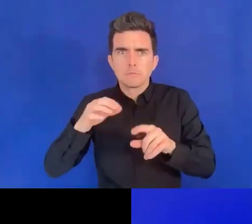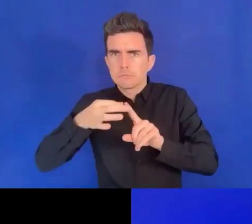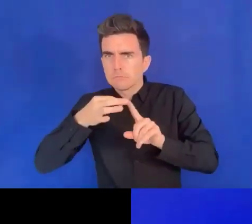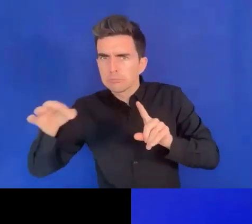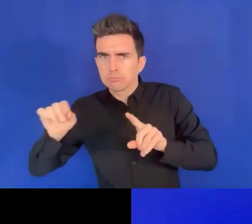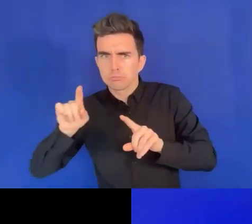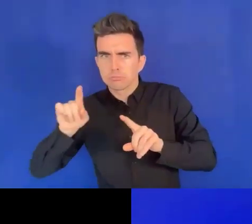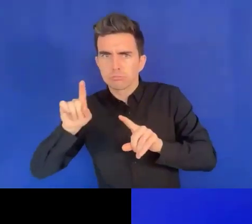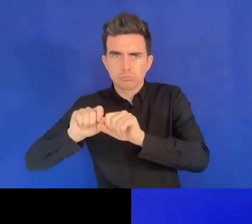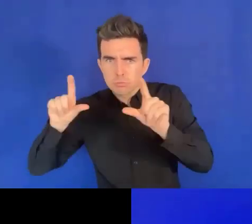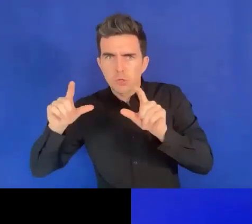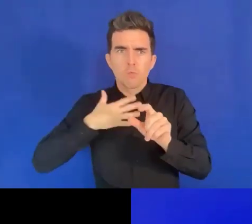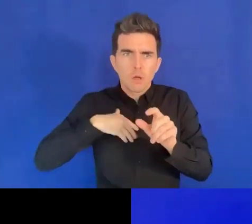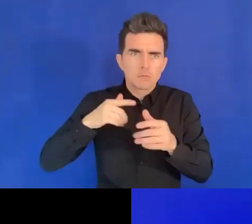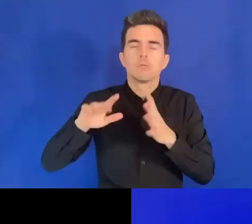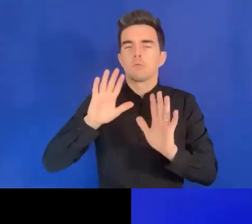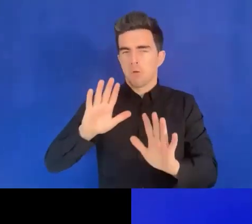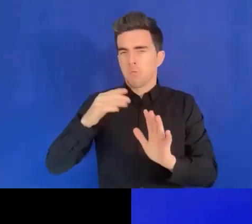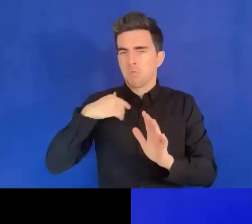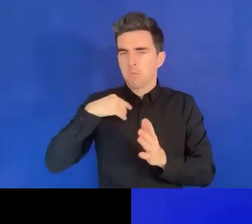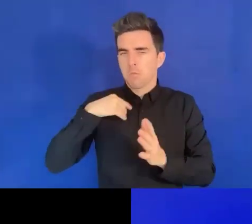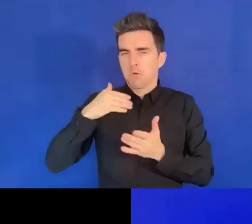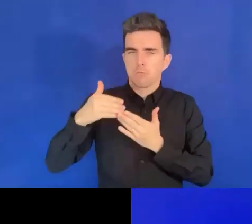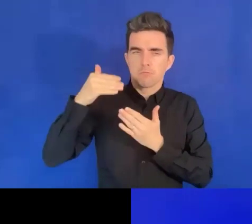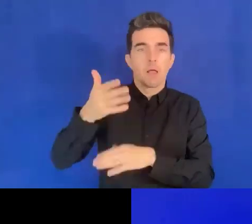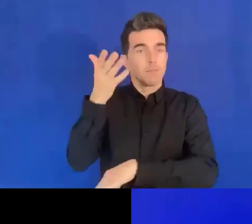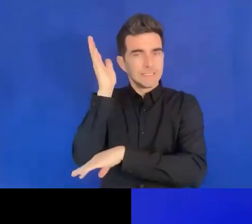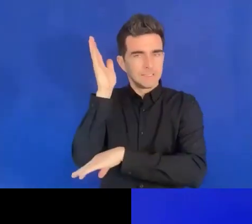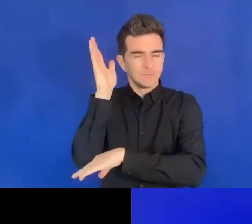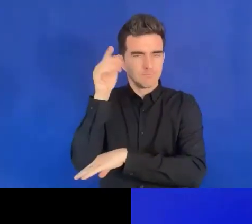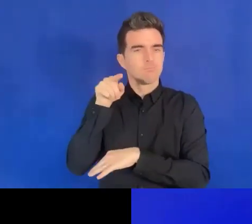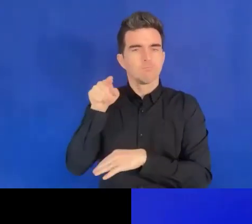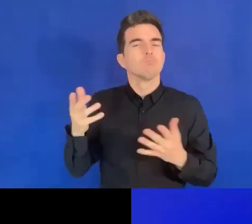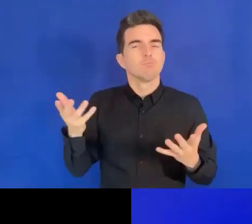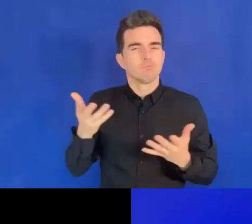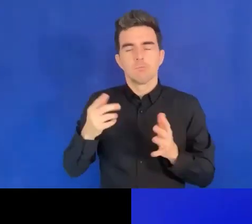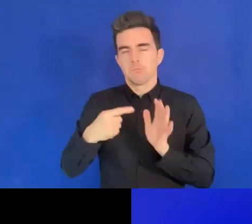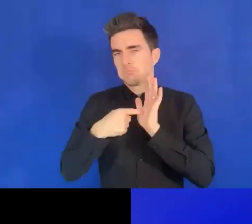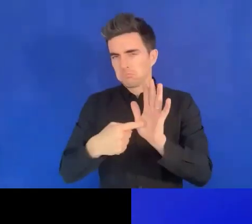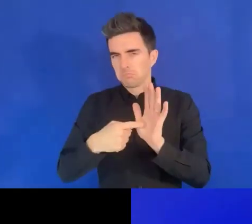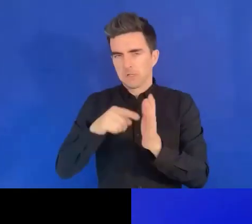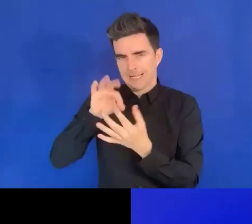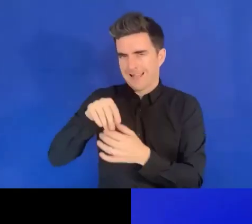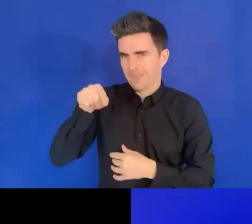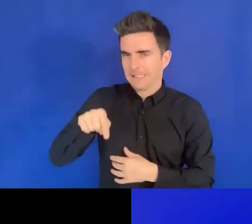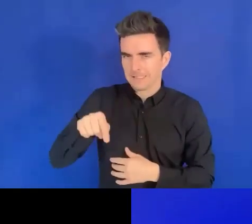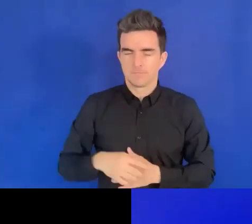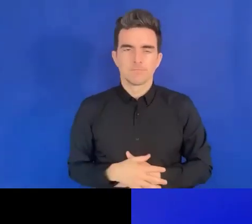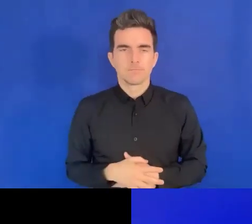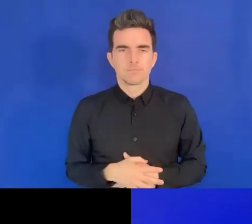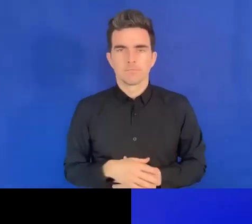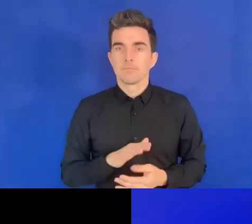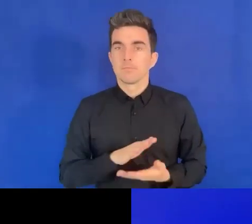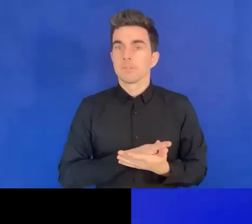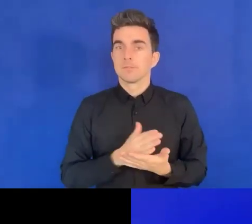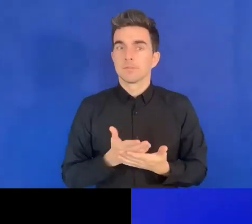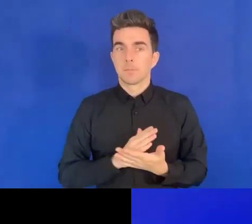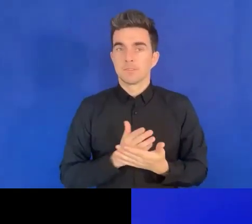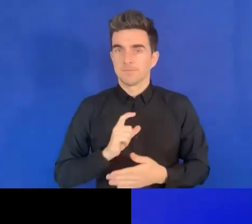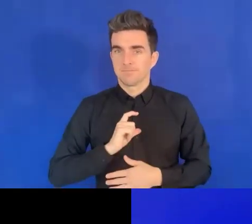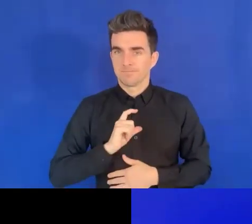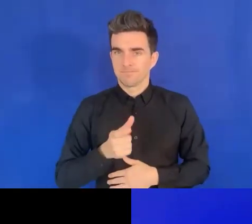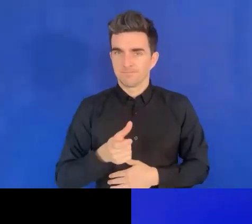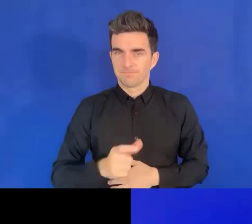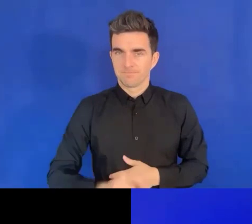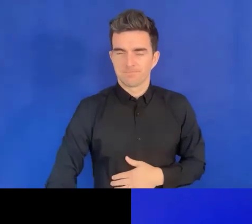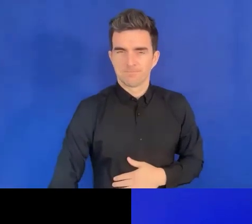J'aimerais inviter M. Sandia Bhatia, qui est le chef de l'Institut mondial de formation de